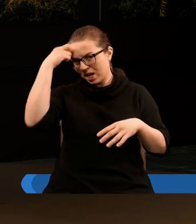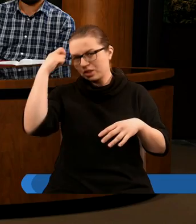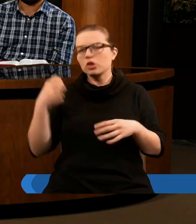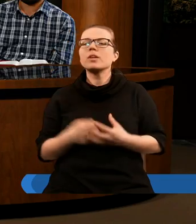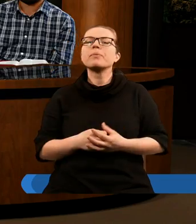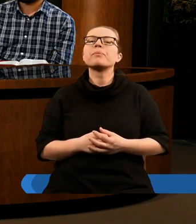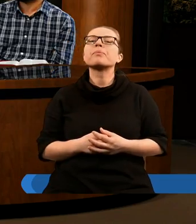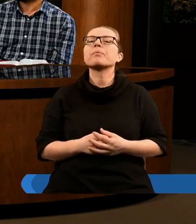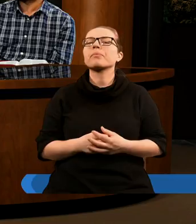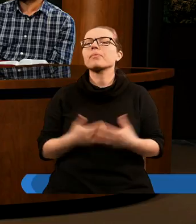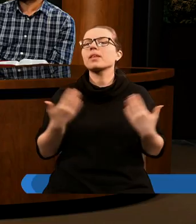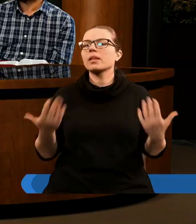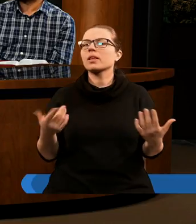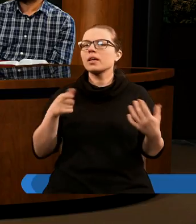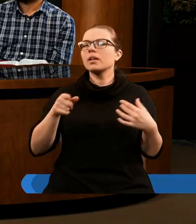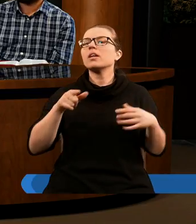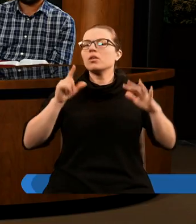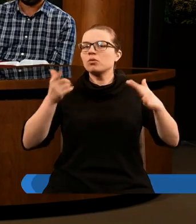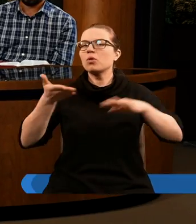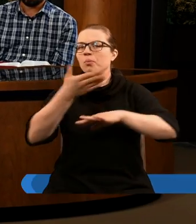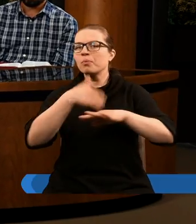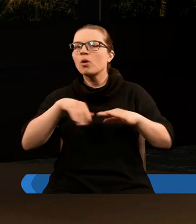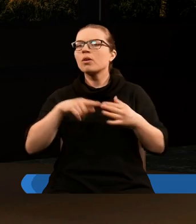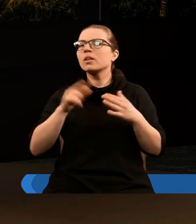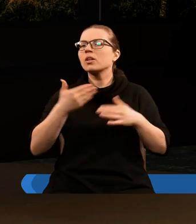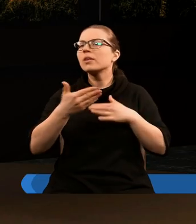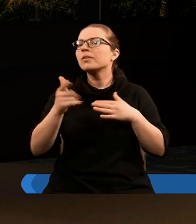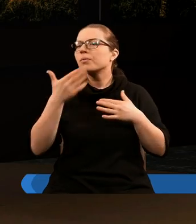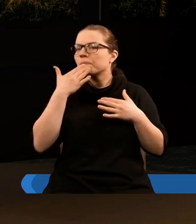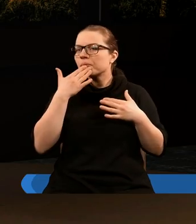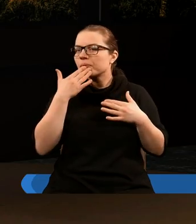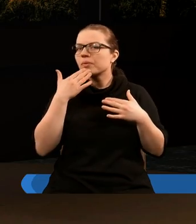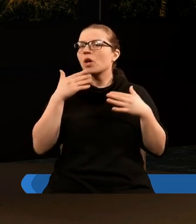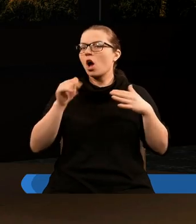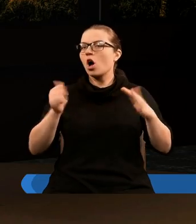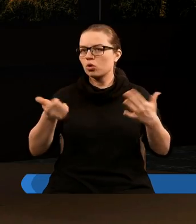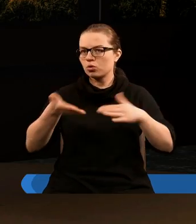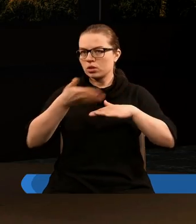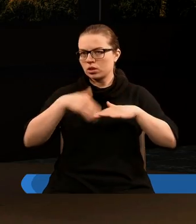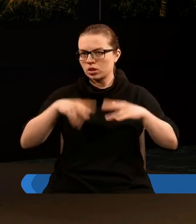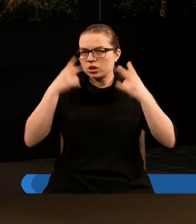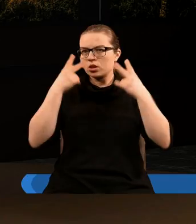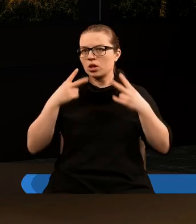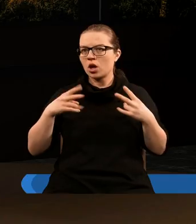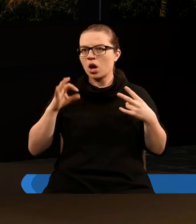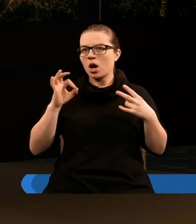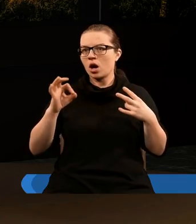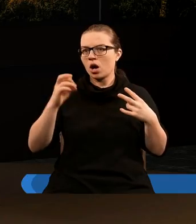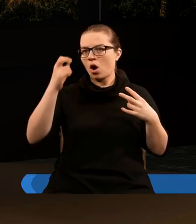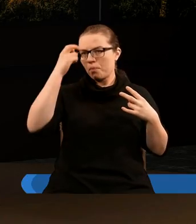A co następuje po siódmym rozdziale? W rozdziale szóstym czytamy o